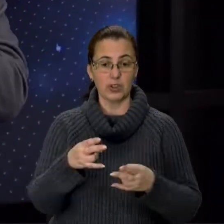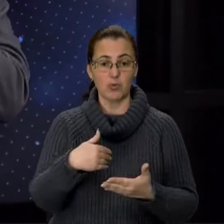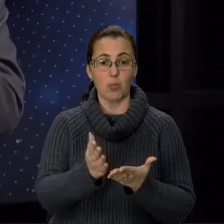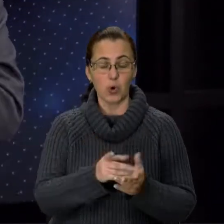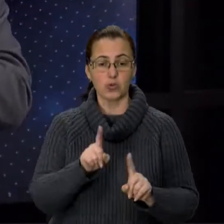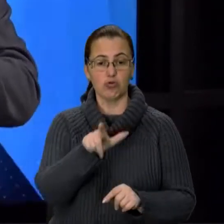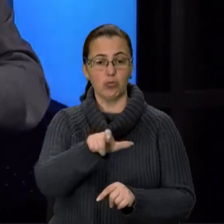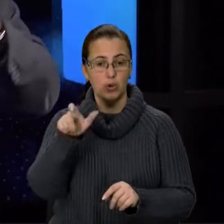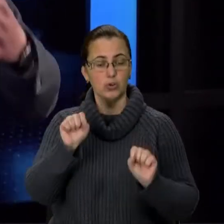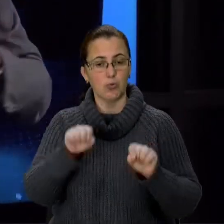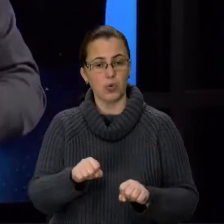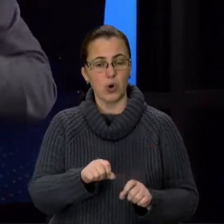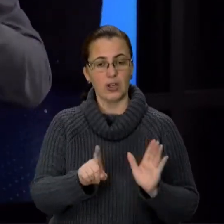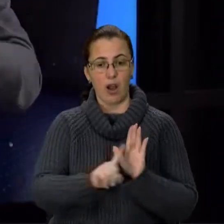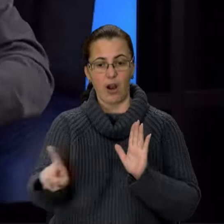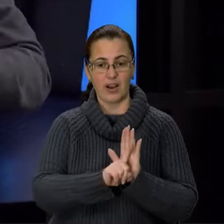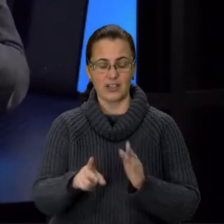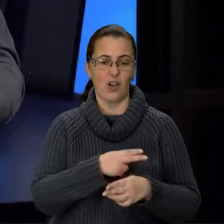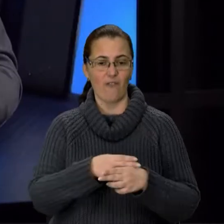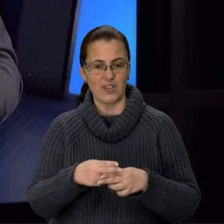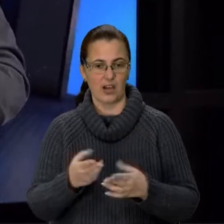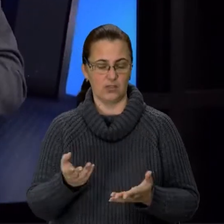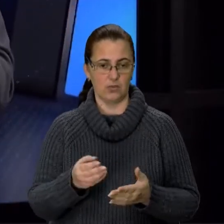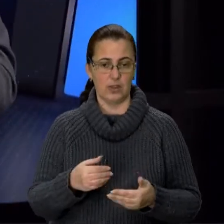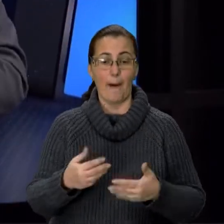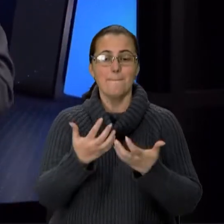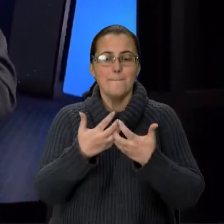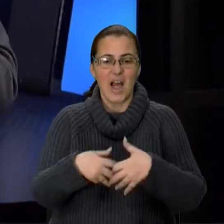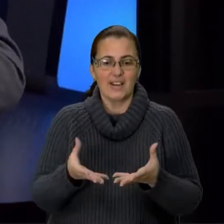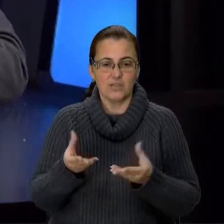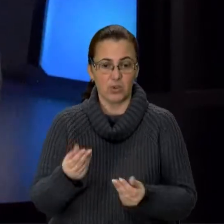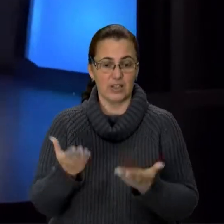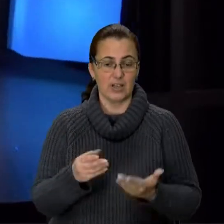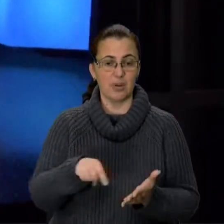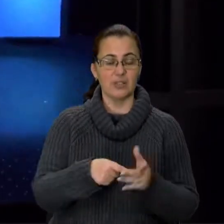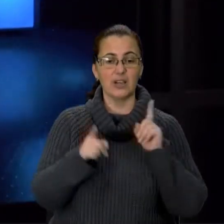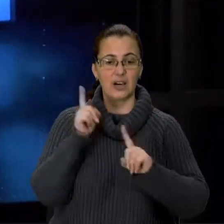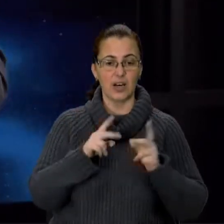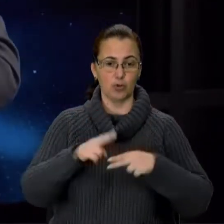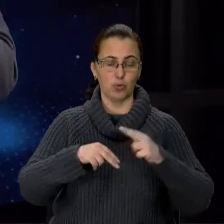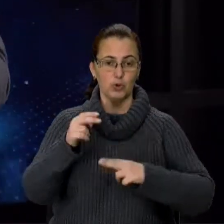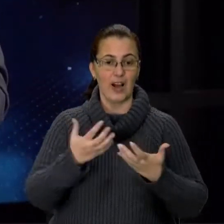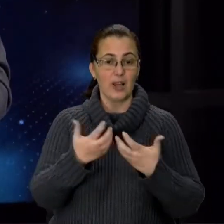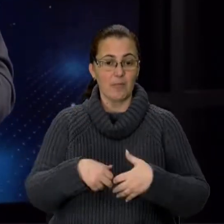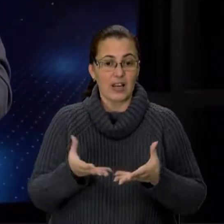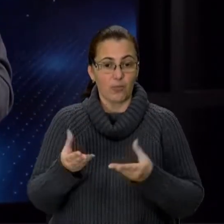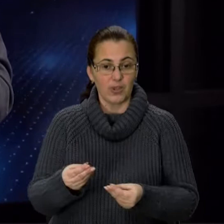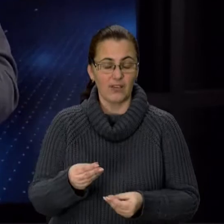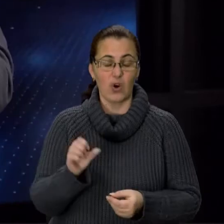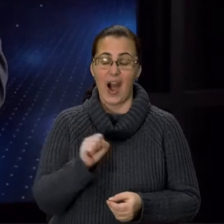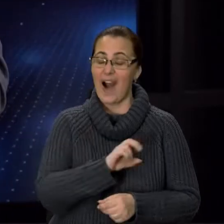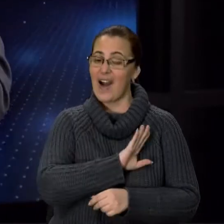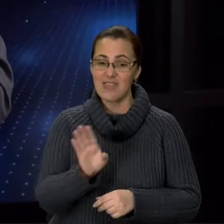міг їхати якісно в хорошому автобусі. Їм потрібен механізм впливу. Якби мерія будувала механізм впливу, а не власне автотранспортне